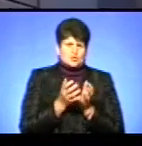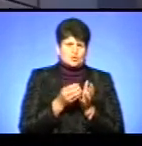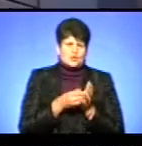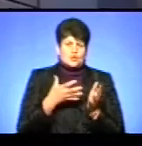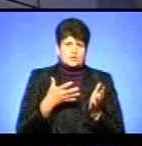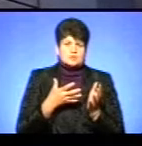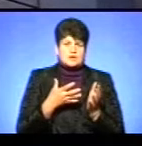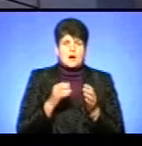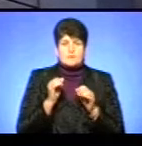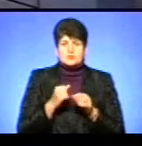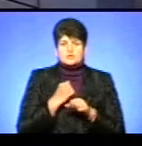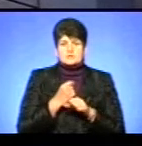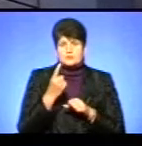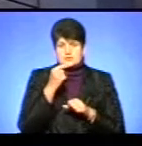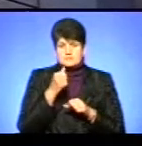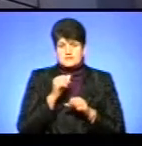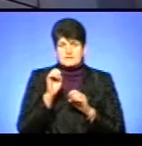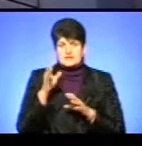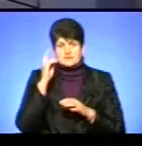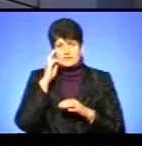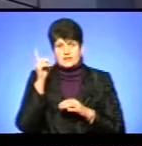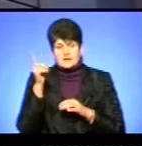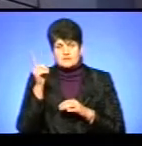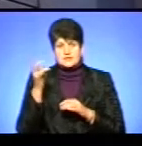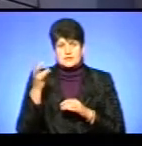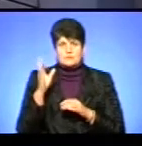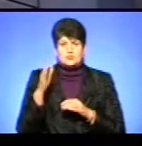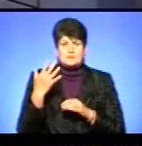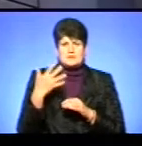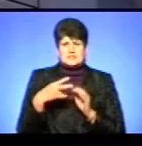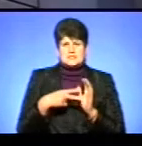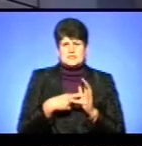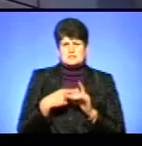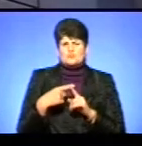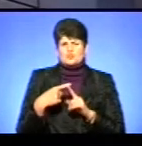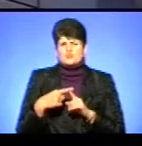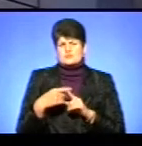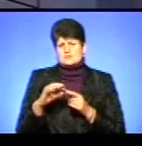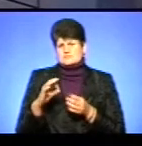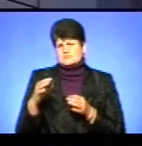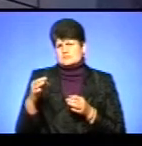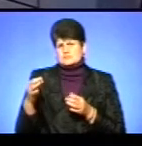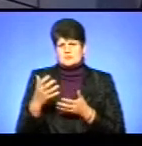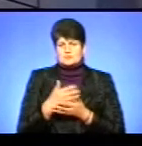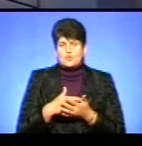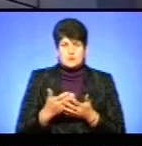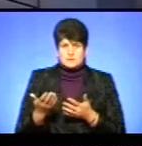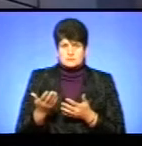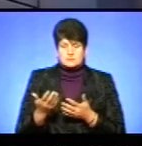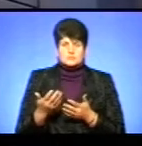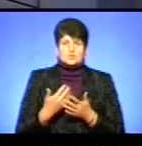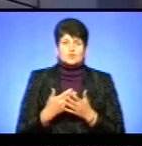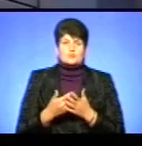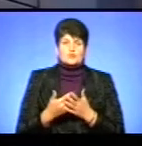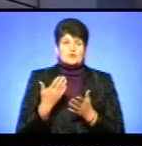І можна виготовити за місяць, передавши її в Київ, і це буде коштувати там 57 плюс якісь ще банківські збори. Тобто,